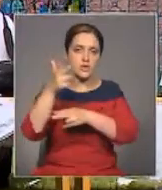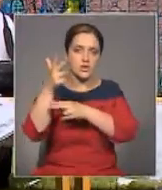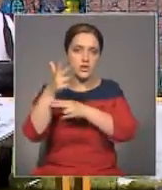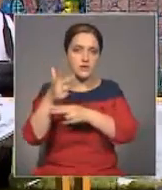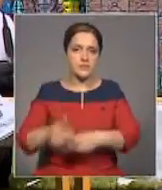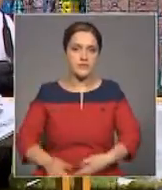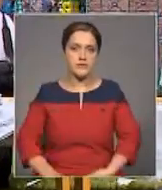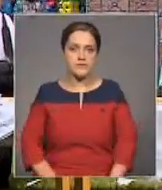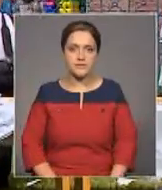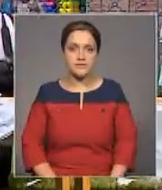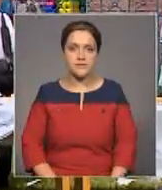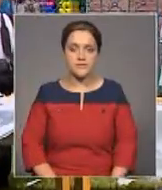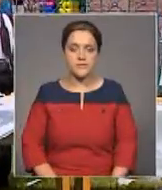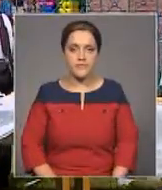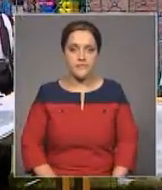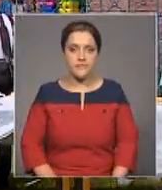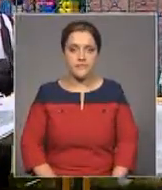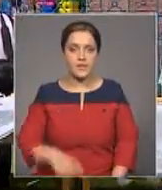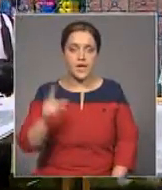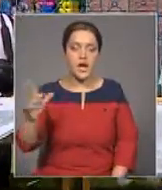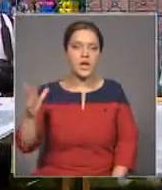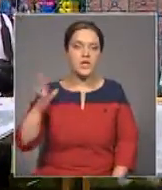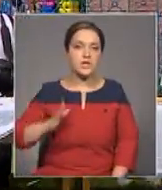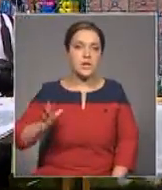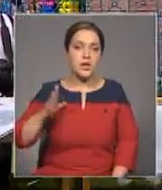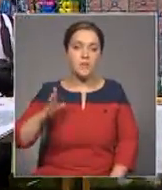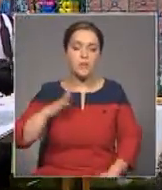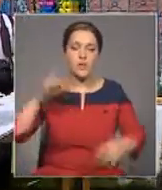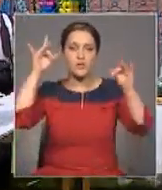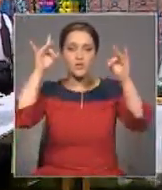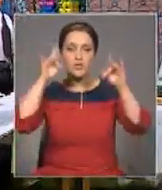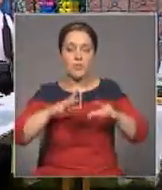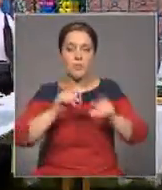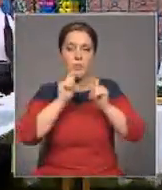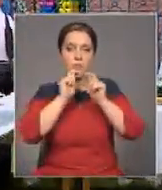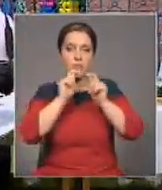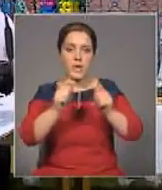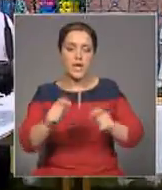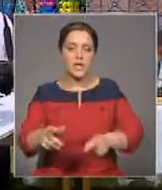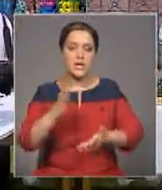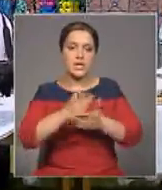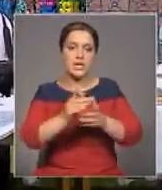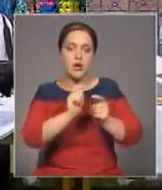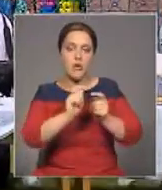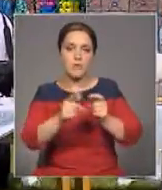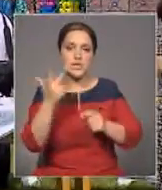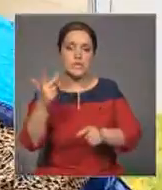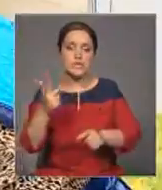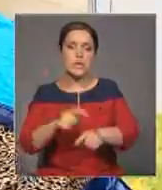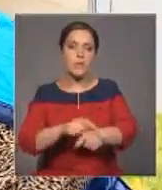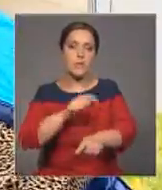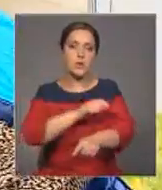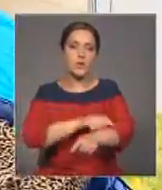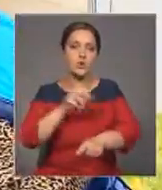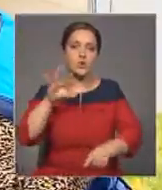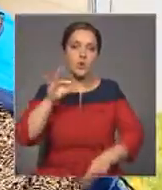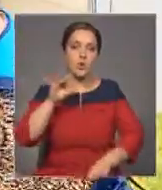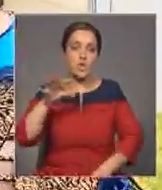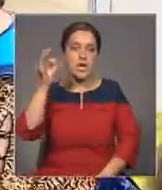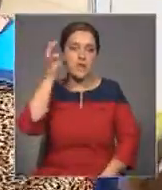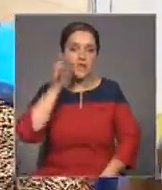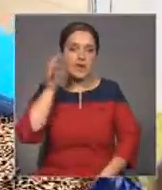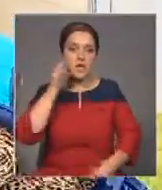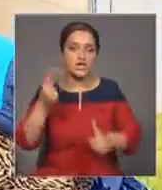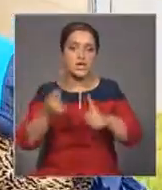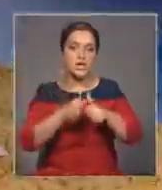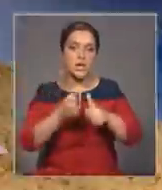И вот он, долгожданный сюрприз. Спонсоры подарили детям 30-метровый, самый длинный в Казахстане торт. Его назвали просто